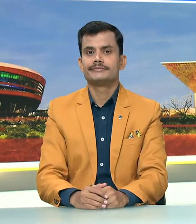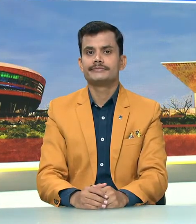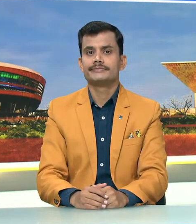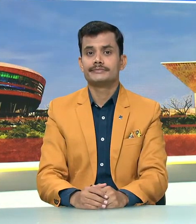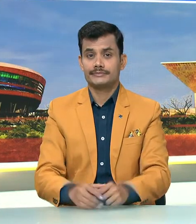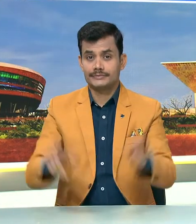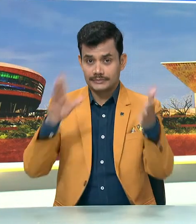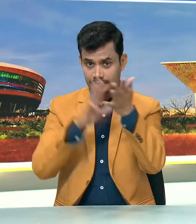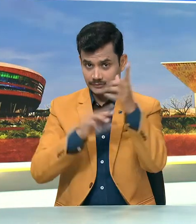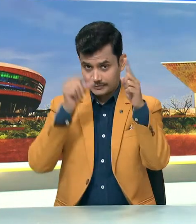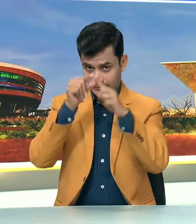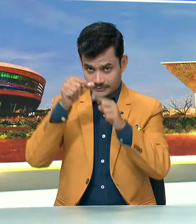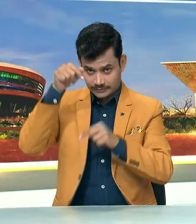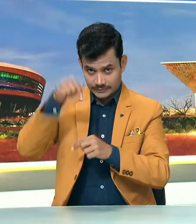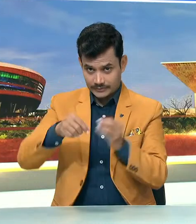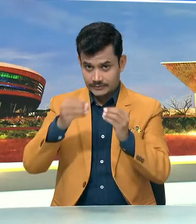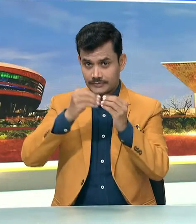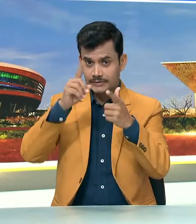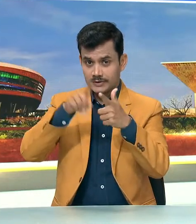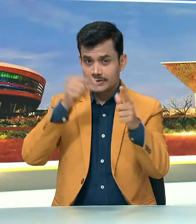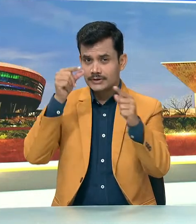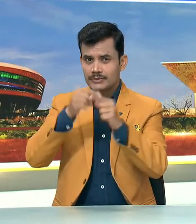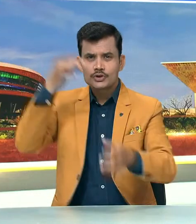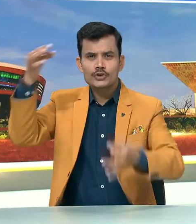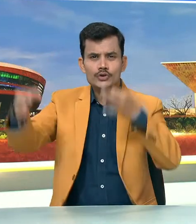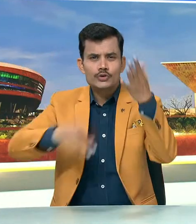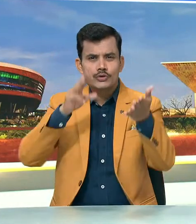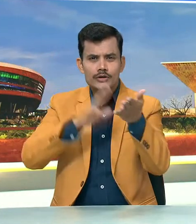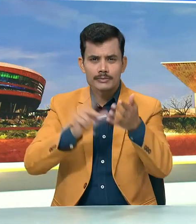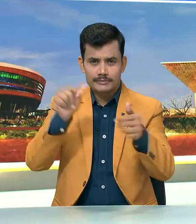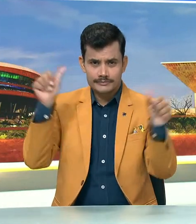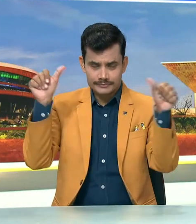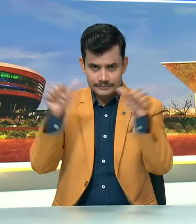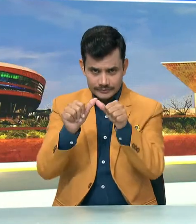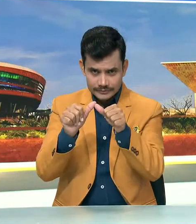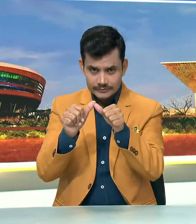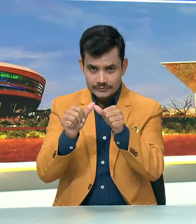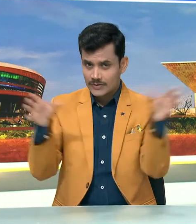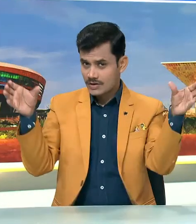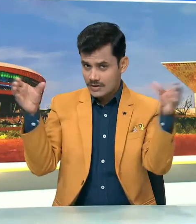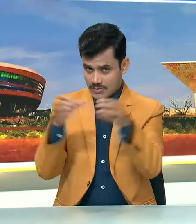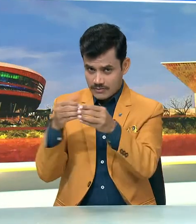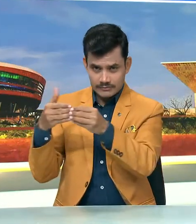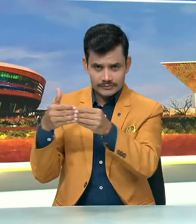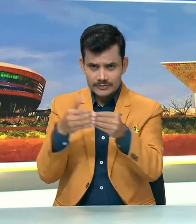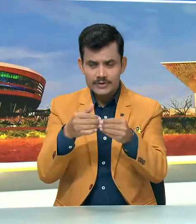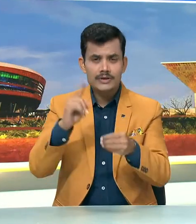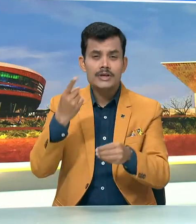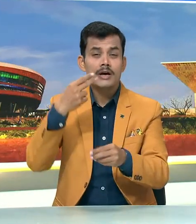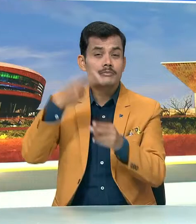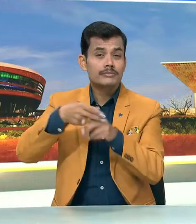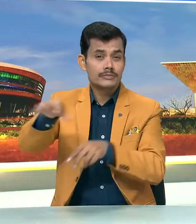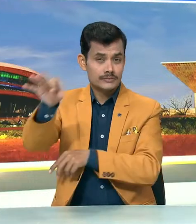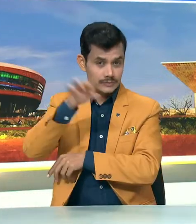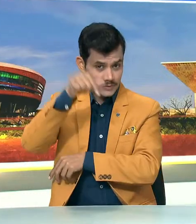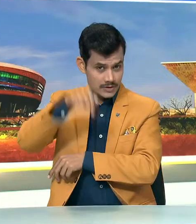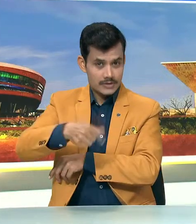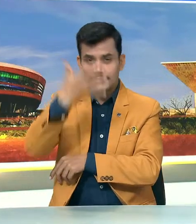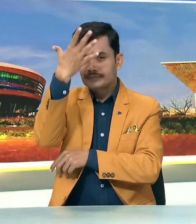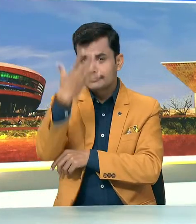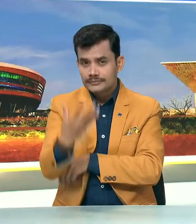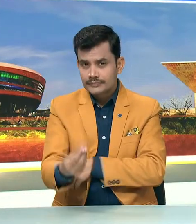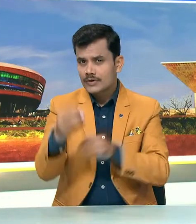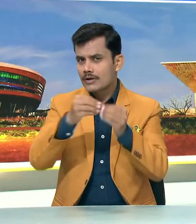और मध्यपरदेश में भाजपा के नवनिर्वाचित विधायक पार्टी के विधाई दल के नीता का चैयन करने के लिए आज शाम